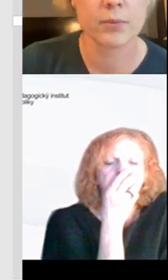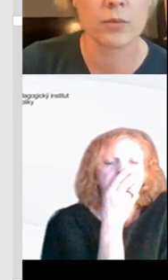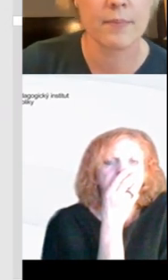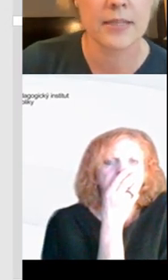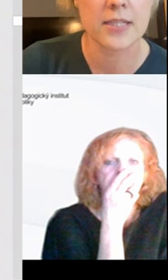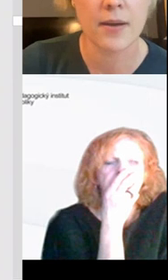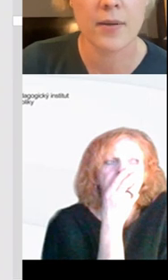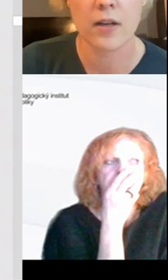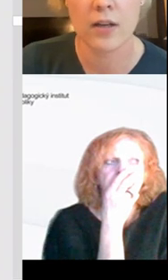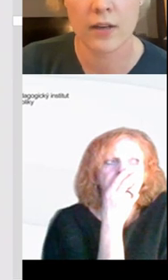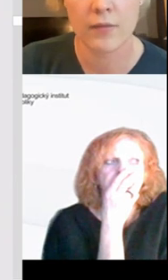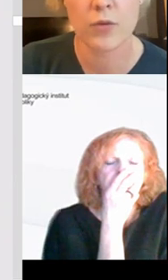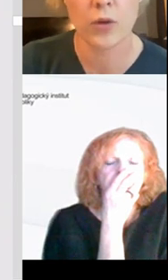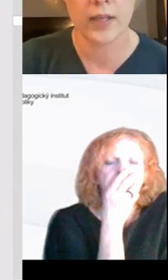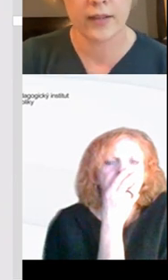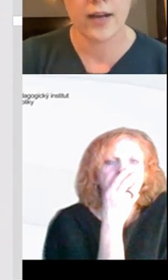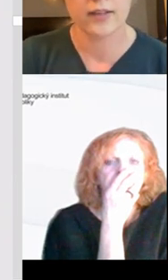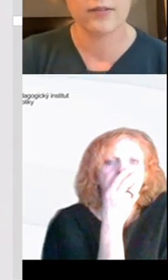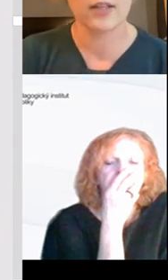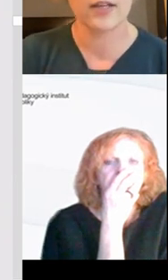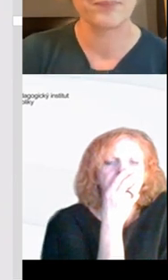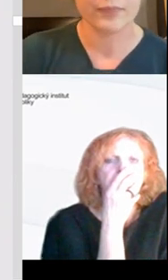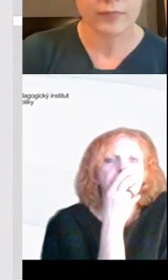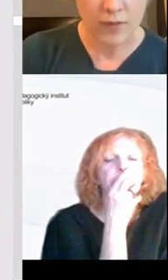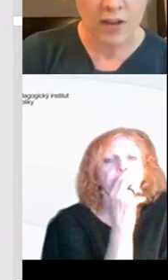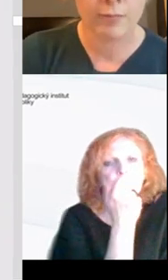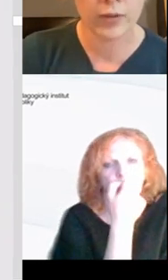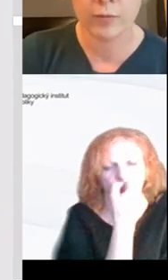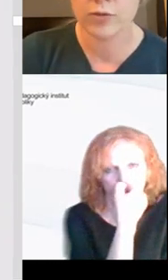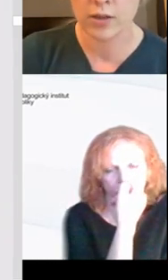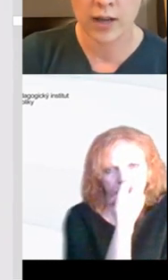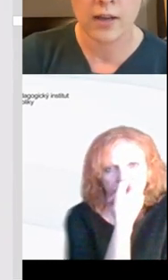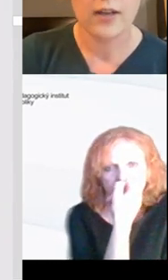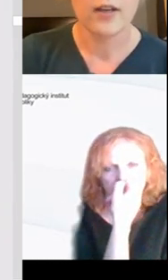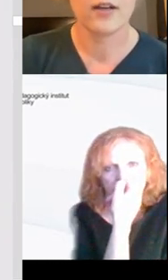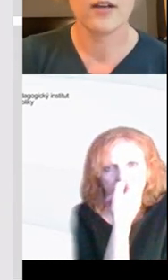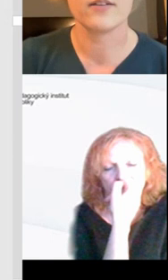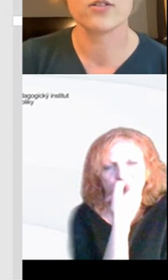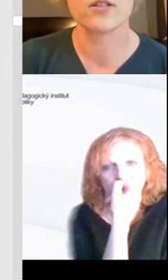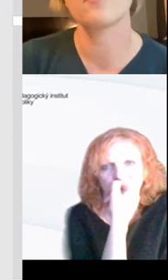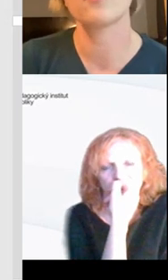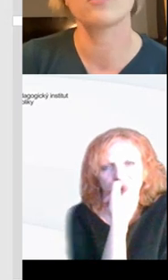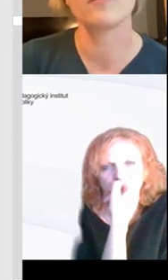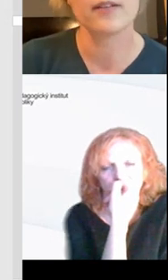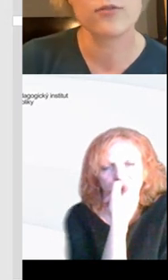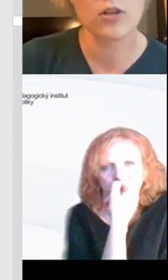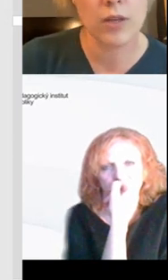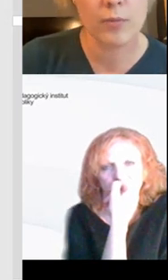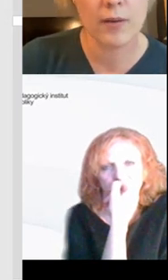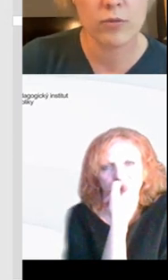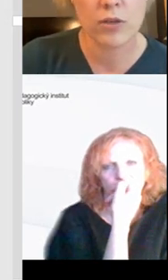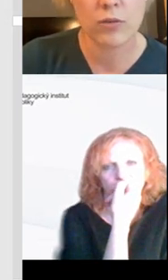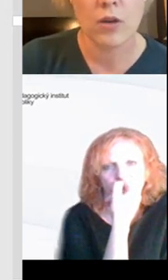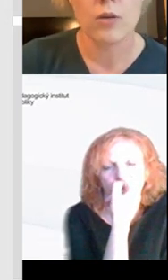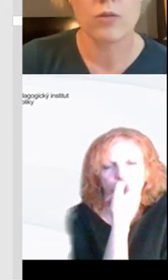Podobným principem fungují některé aktivity v programu Včelka, takže zase pokud máte